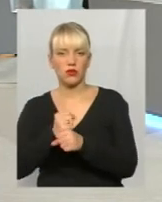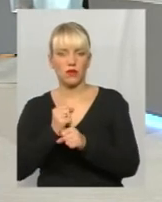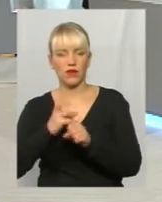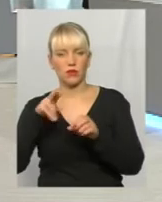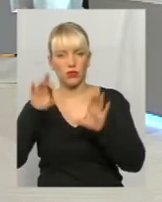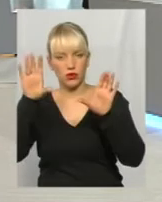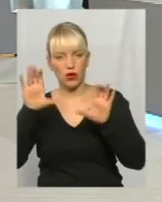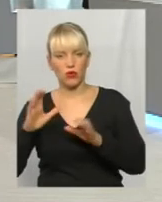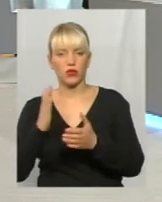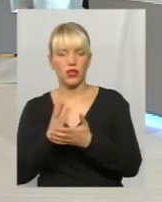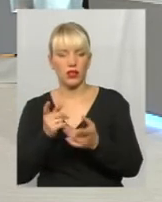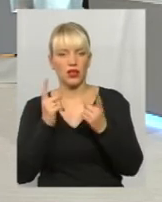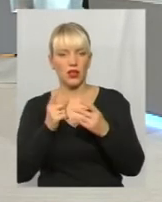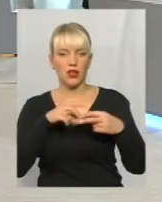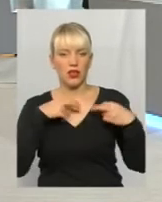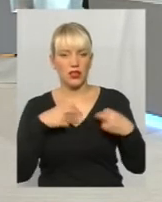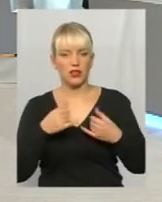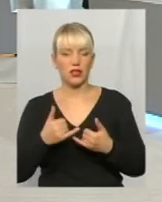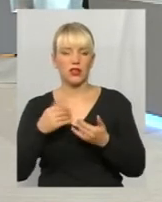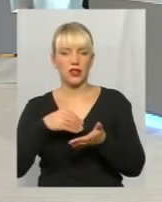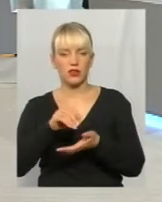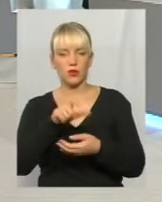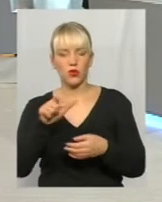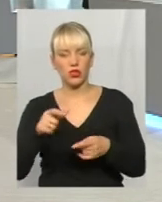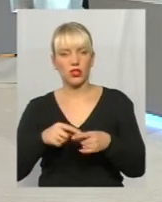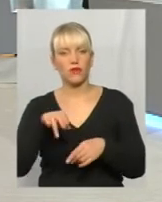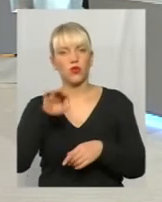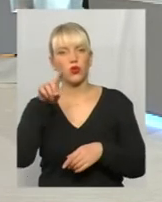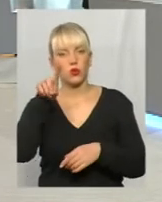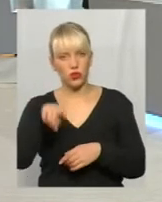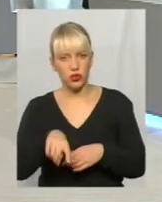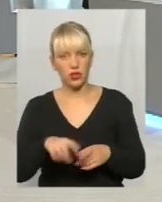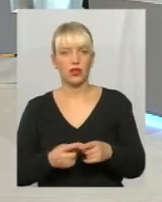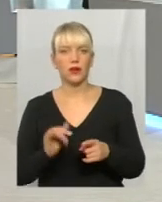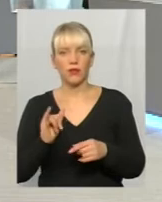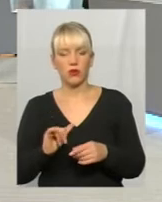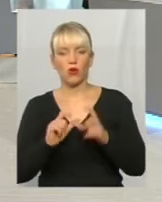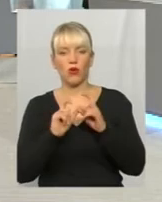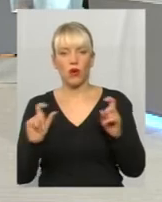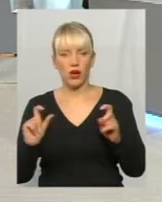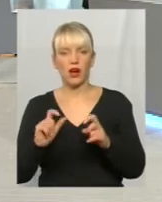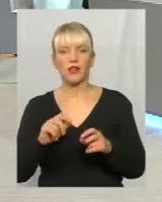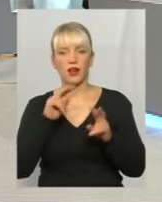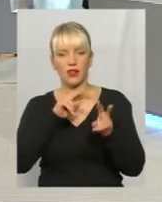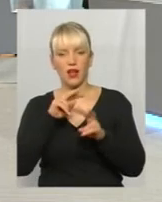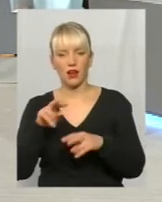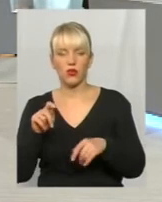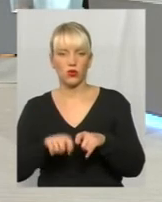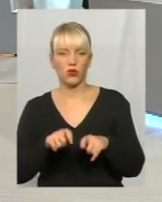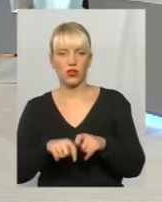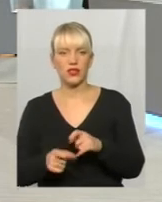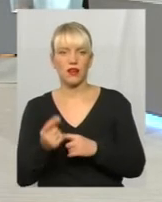надмірні ризики для споживачів чи клієнтів, от тоді у органу нагляду контролю з'являється